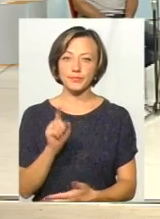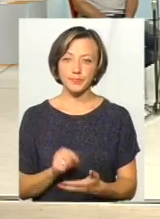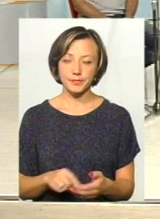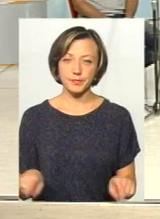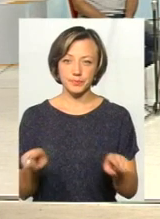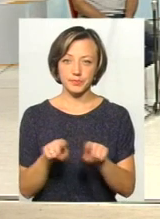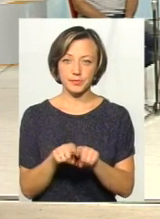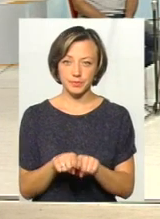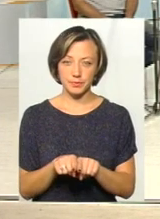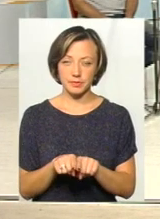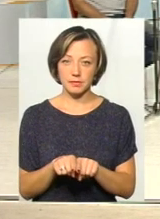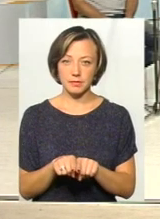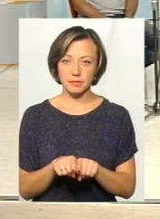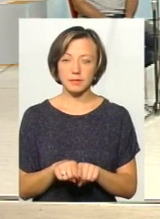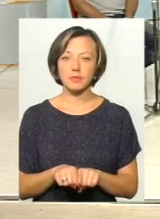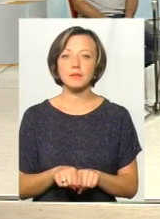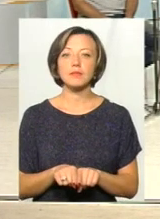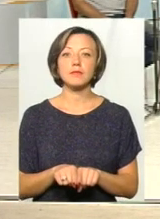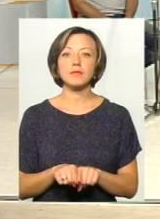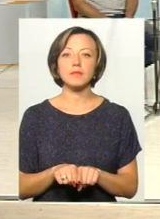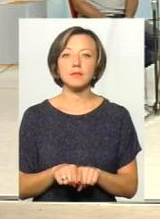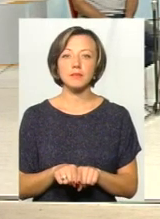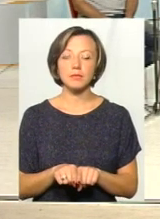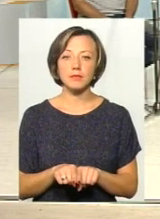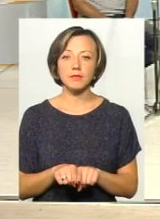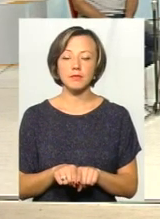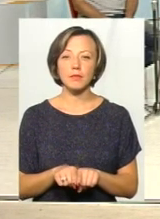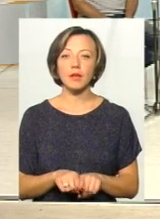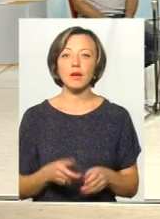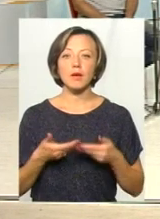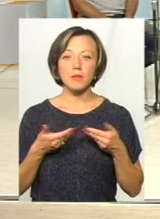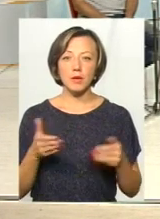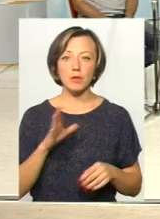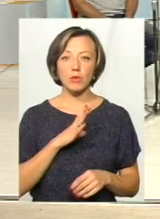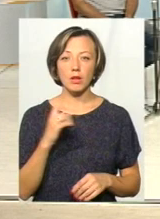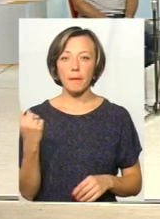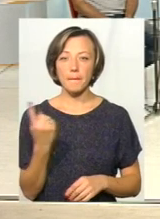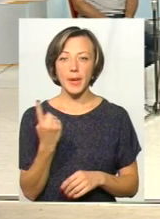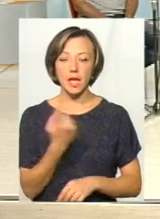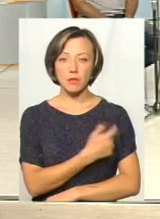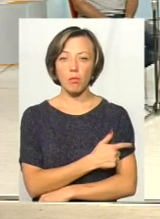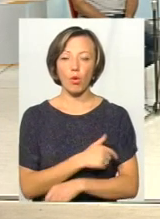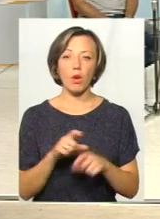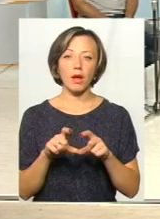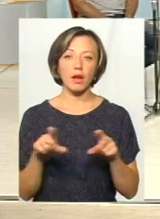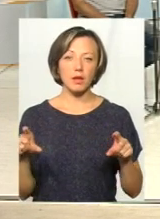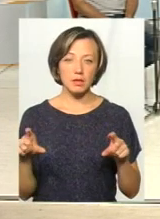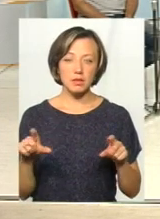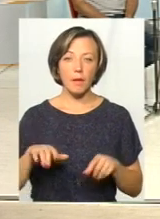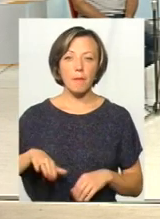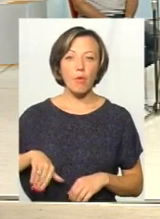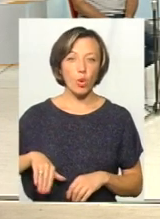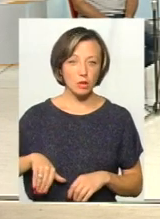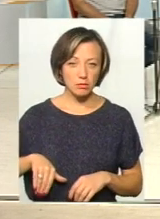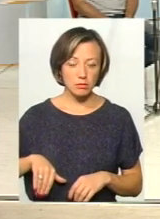питання. Ага, добре. Татя на питання. Ми були в першій політрійниці. Потім,